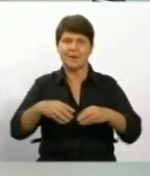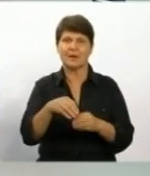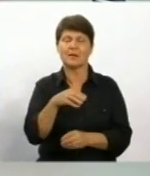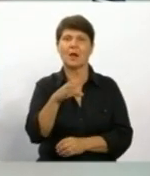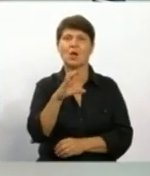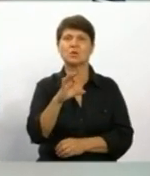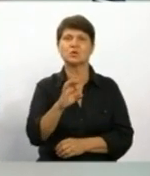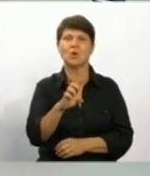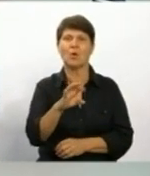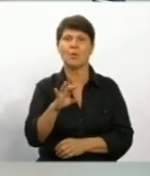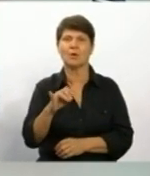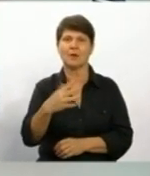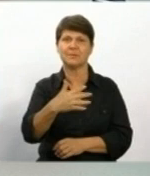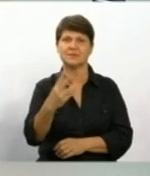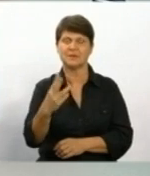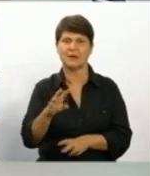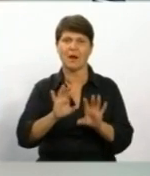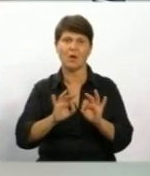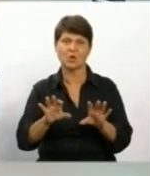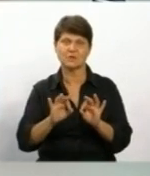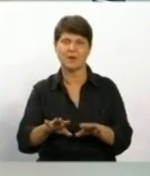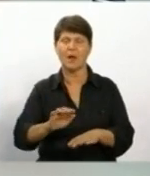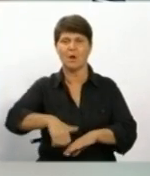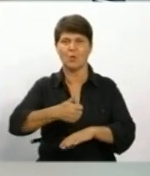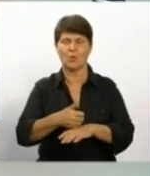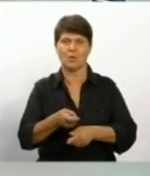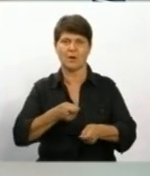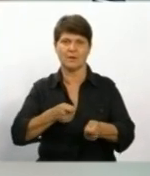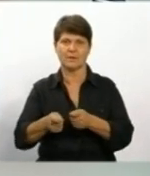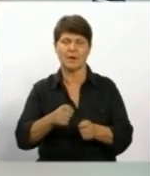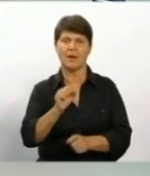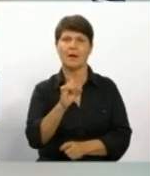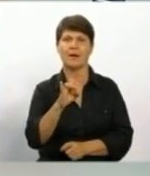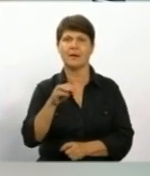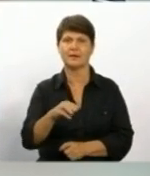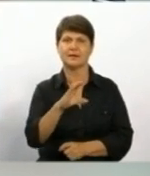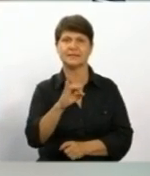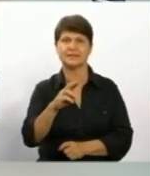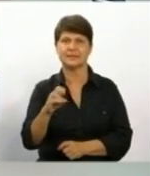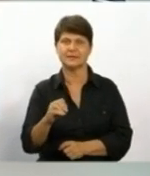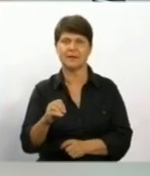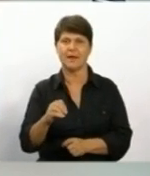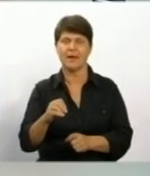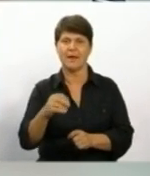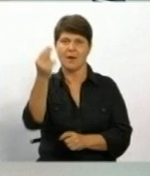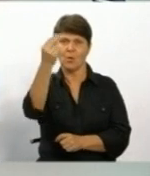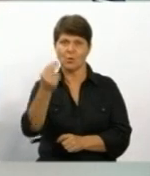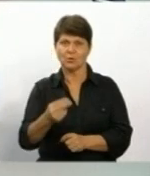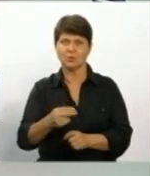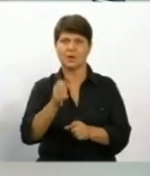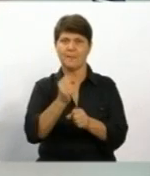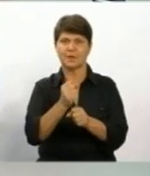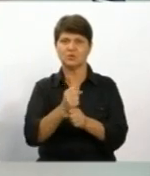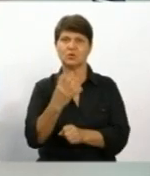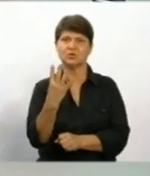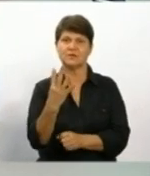це Суспільному розповів Олександр Нікітюк, куратор проєкту «Вінниця Арт-Сіті». Над стінописом художники працюють четвертий